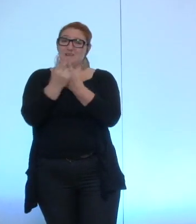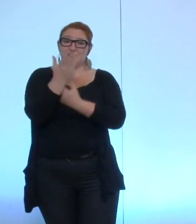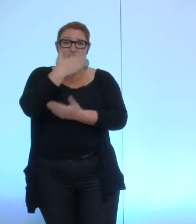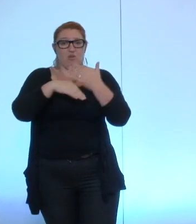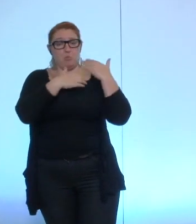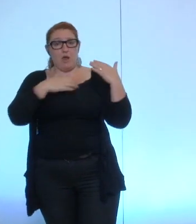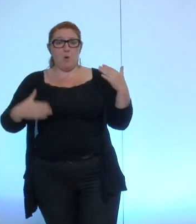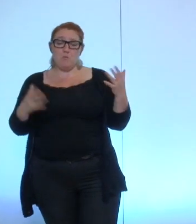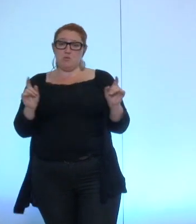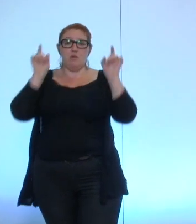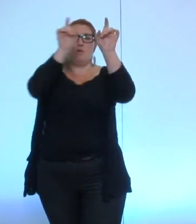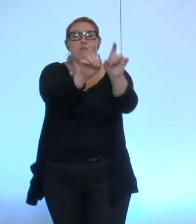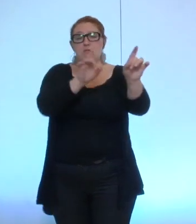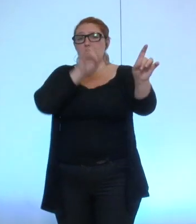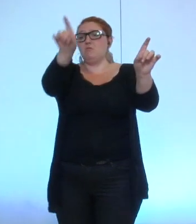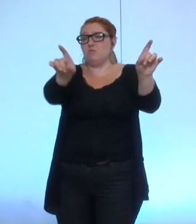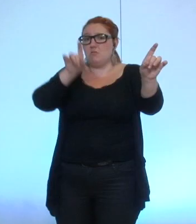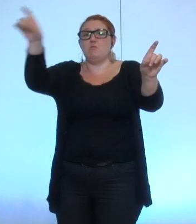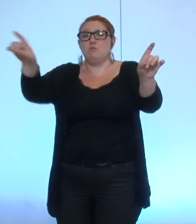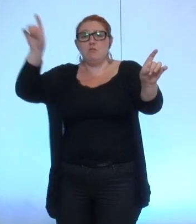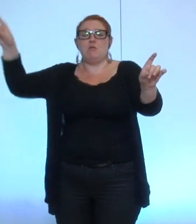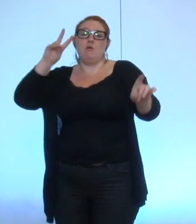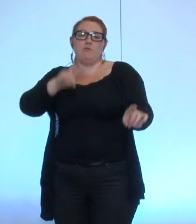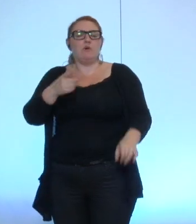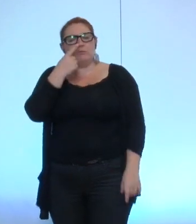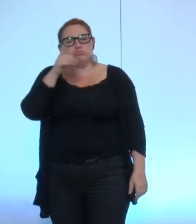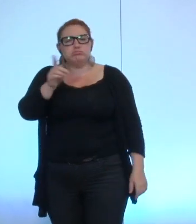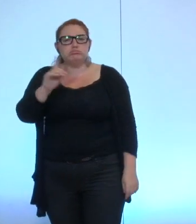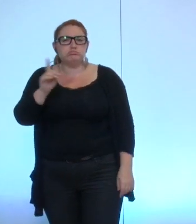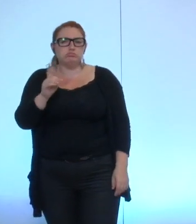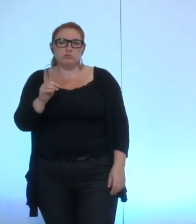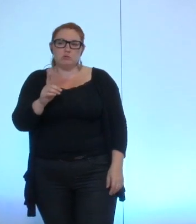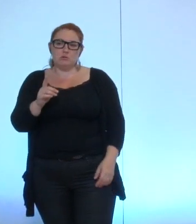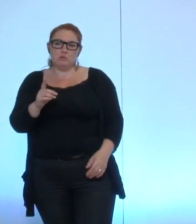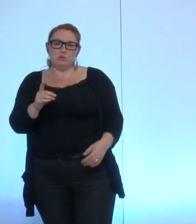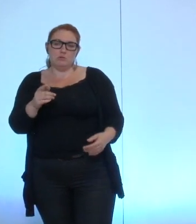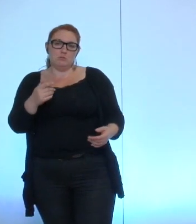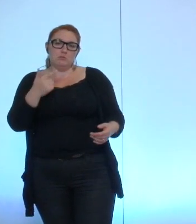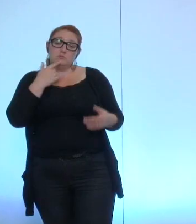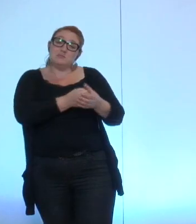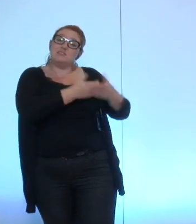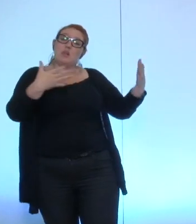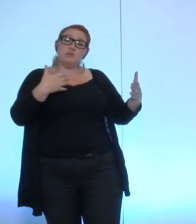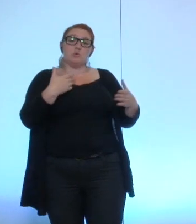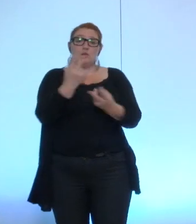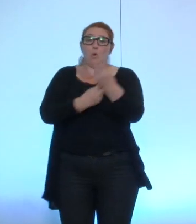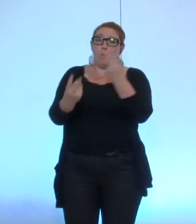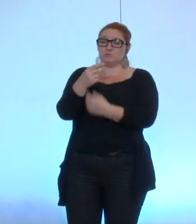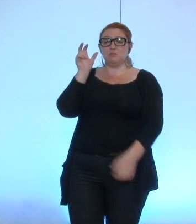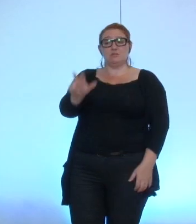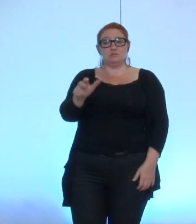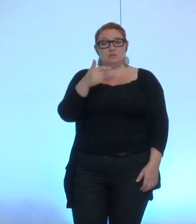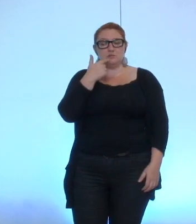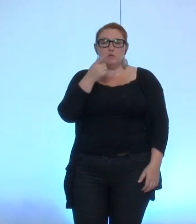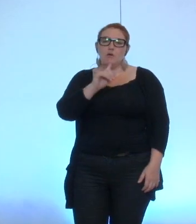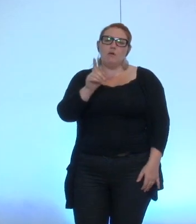nous sommes nous très clairement les tenants d'une ligne de dire que c'est la majorité qui désigne ces représentants et qu'on